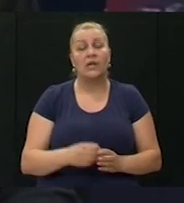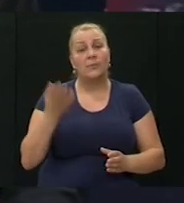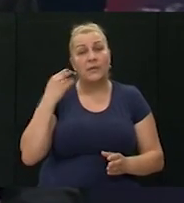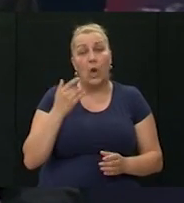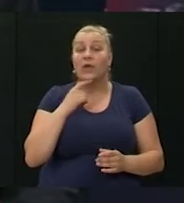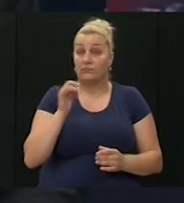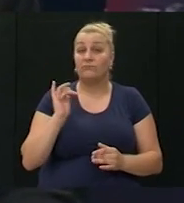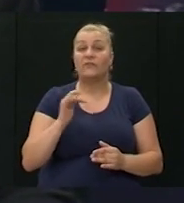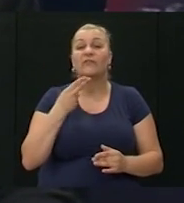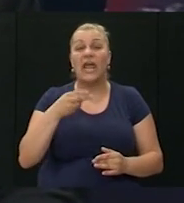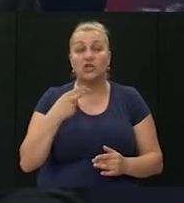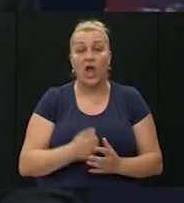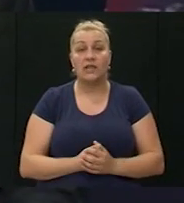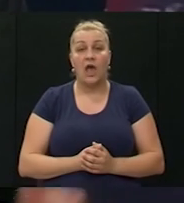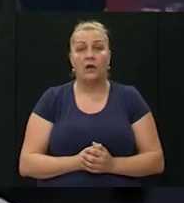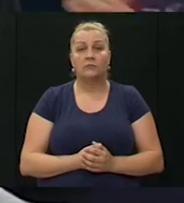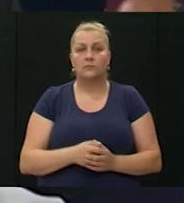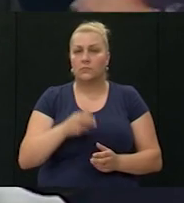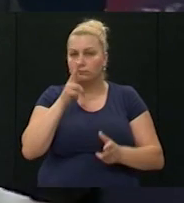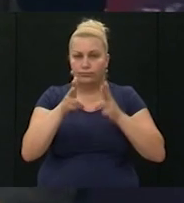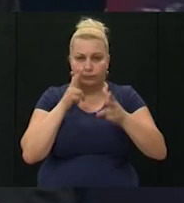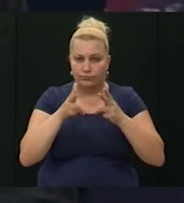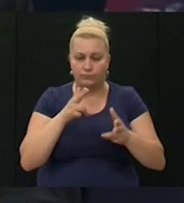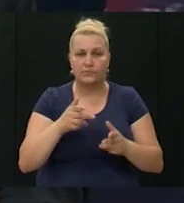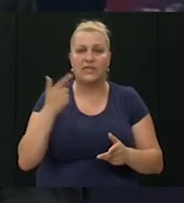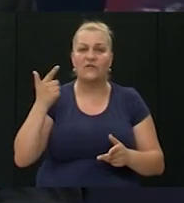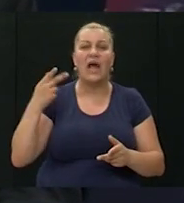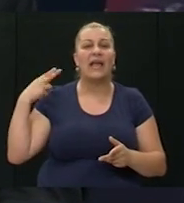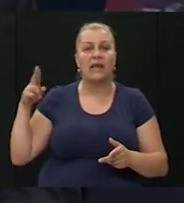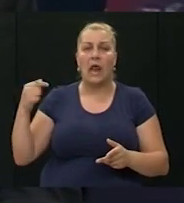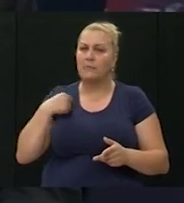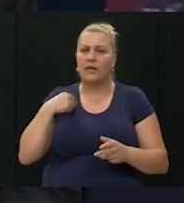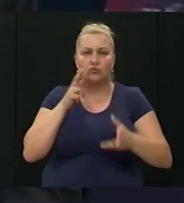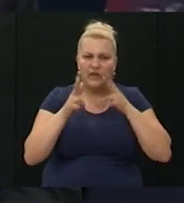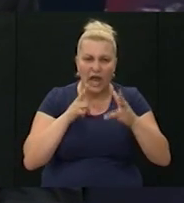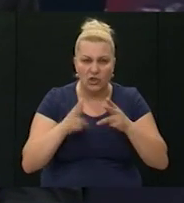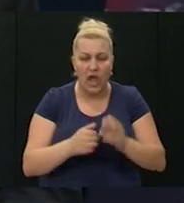bilo je čak i vrijeđanja. Izvrijeđali su me od ozgosa govornice dva generala.